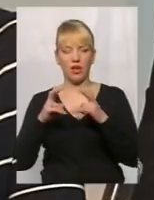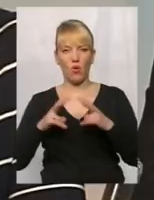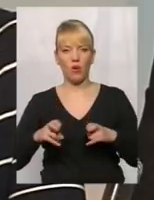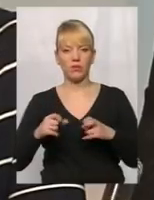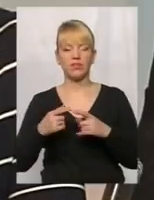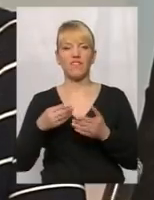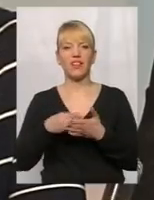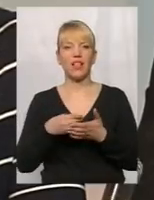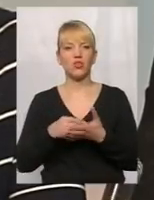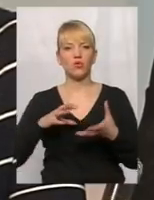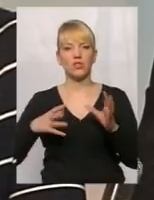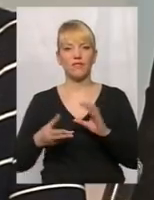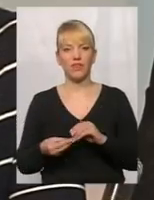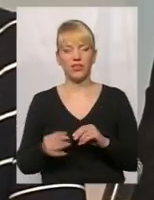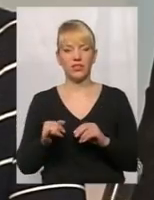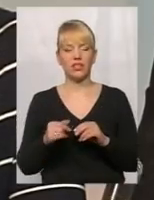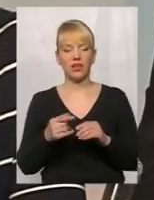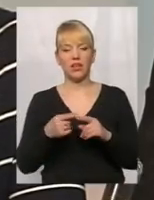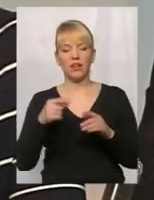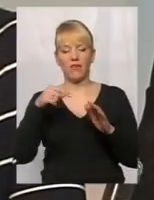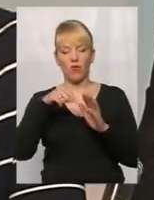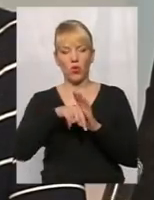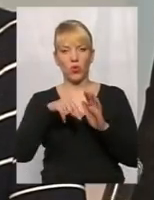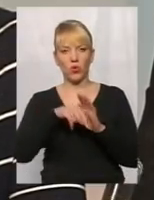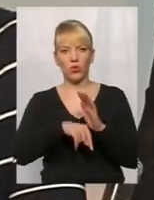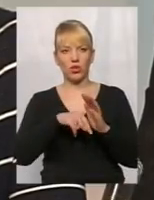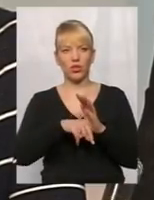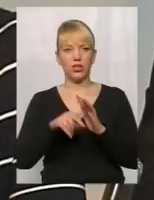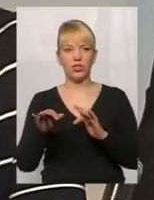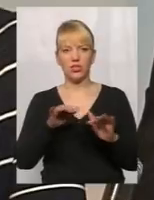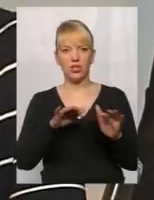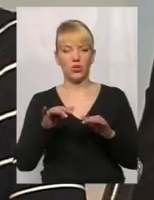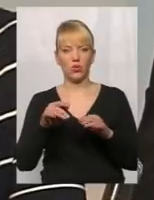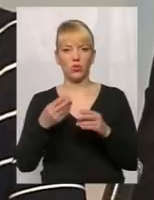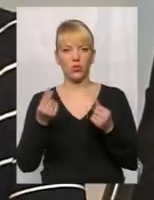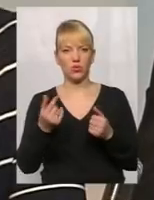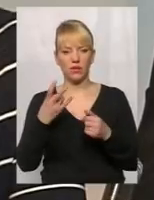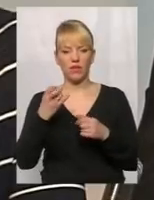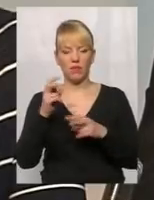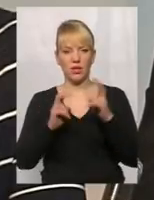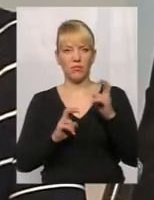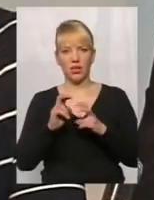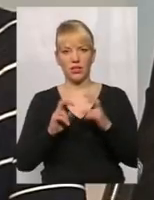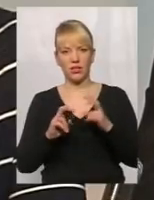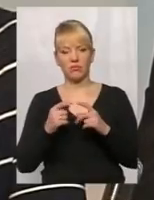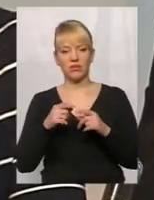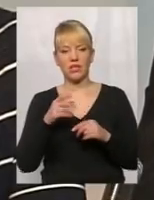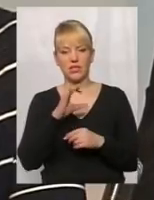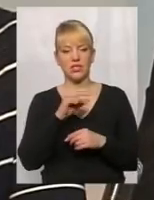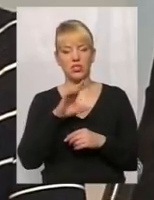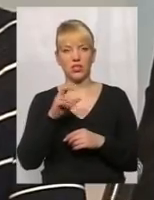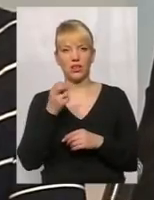звітності, функціонування системи внутрішнього контролю на підприємстві за період з 1 січня 2012 року по